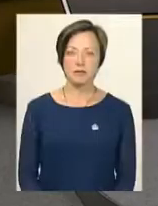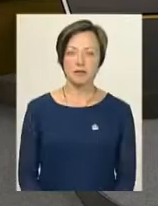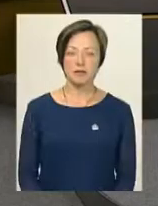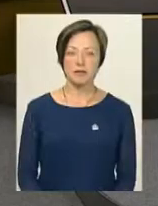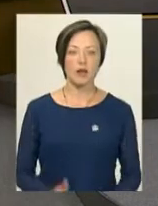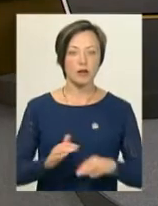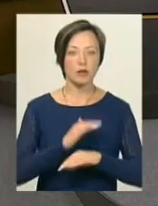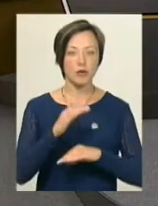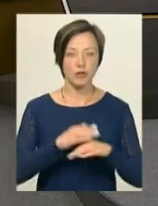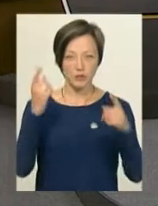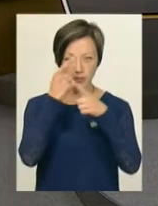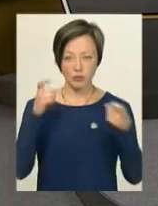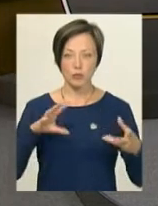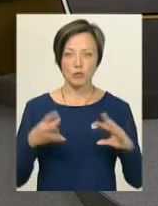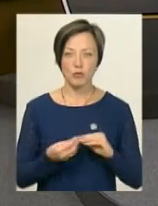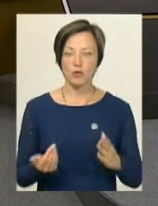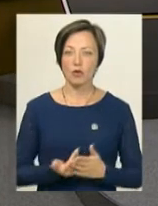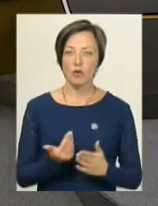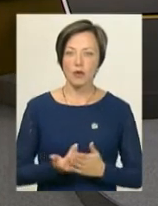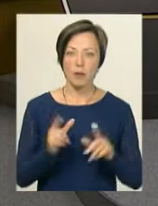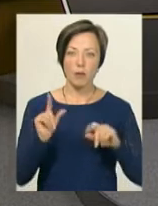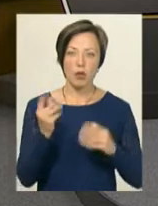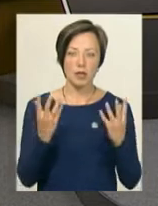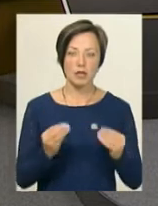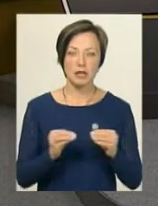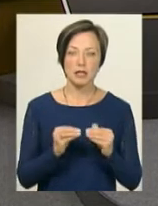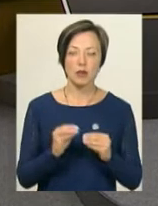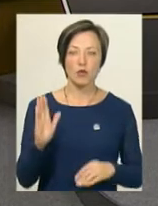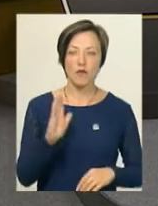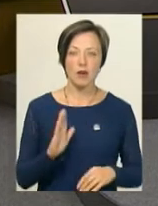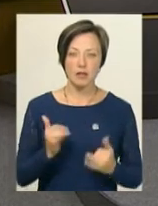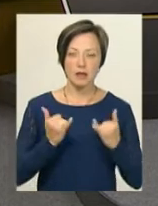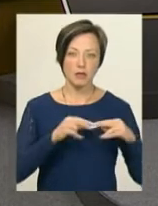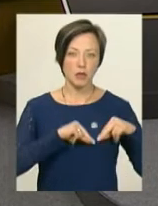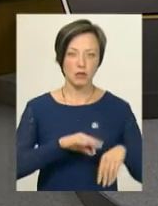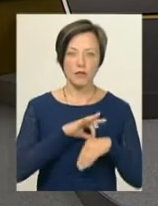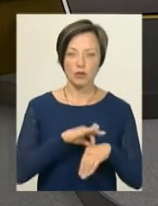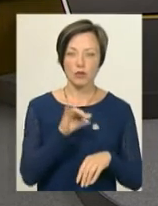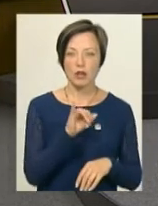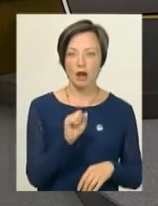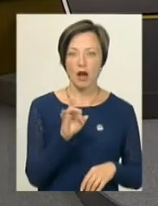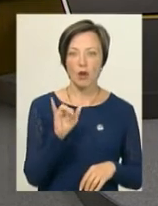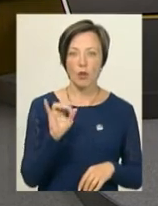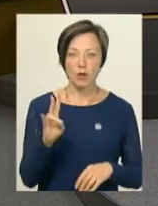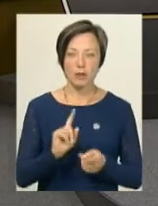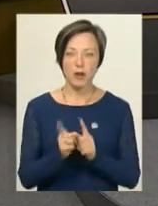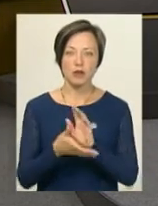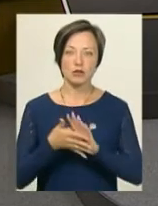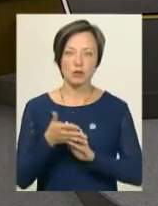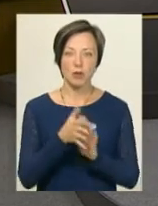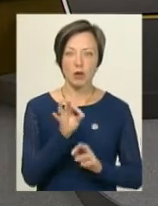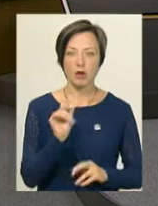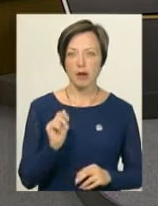Доброго вечора! В ефірі підсумковий випуск новин. Понеділка, 10 вересня. У студії працює ведуча Ірина Аріон, переклад на